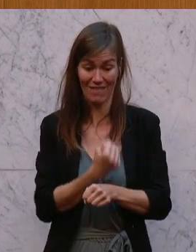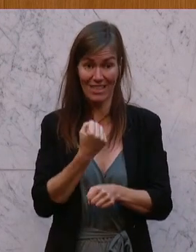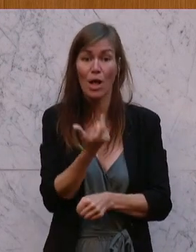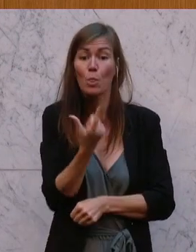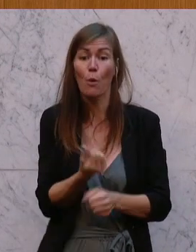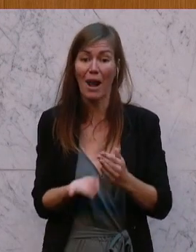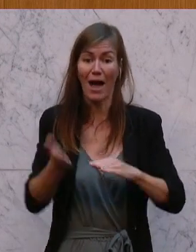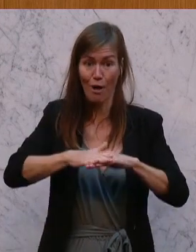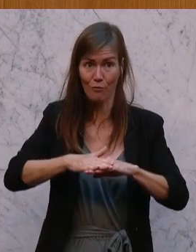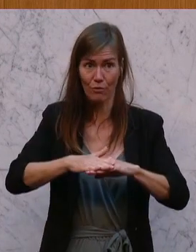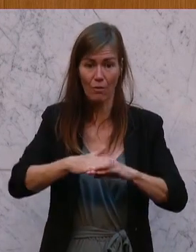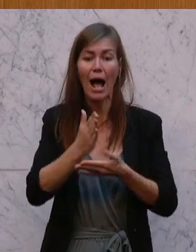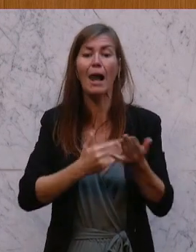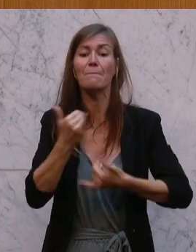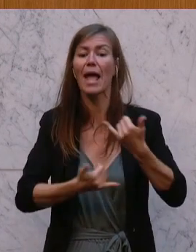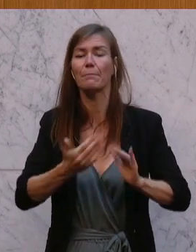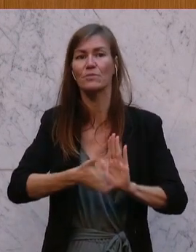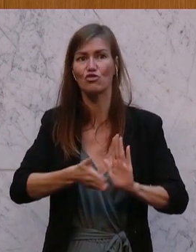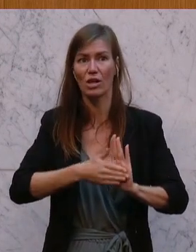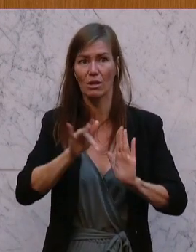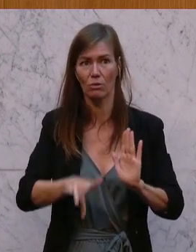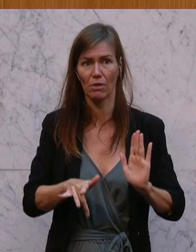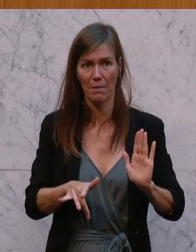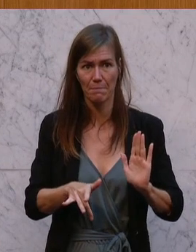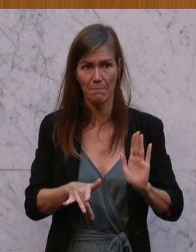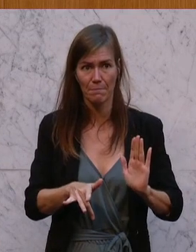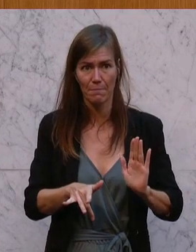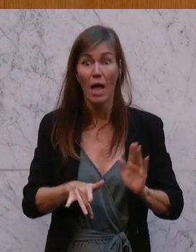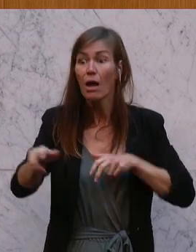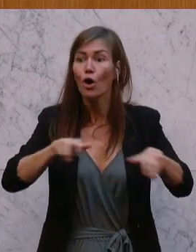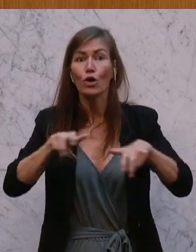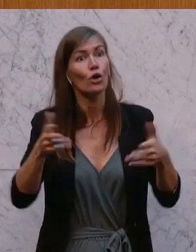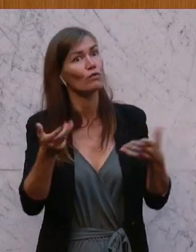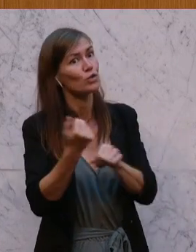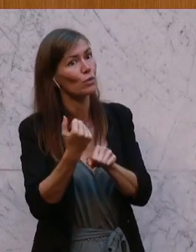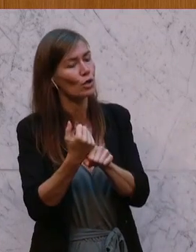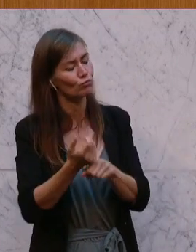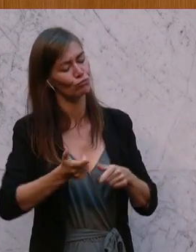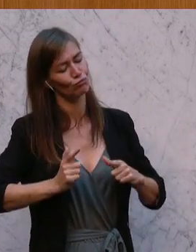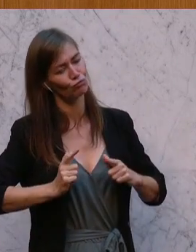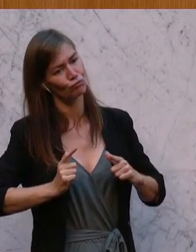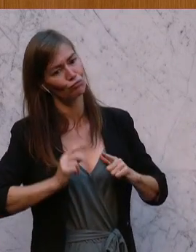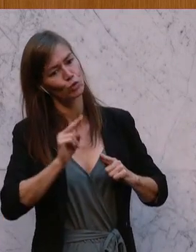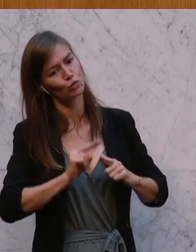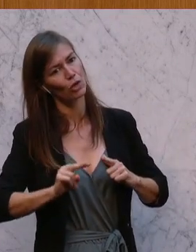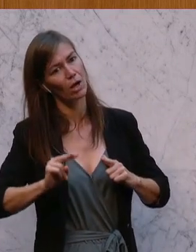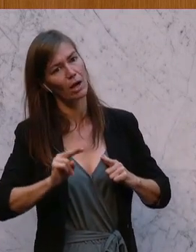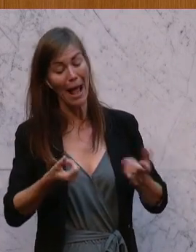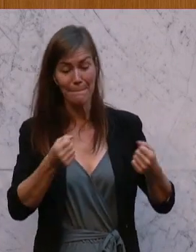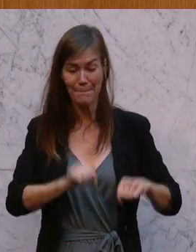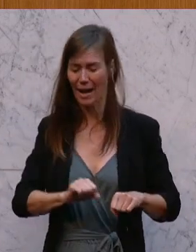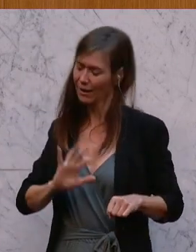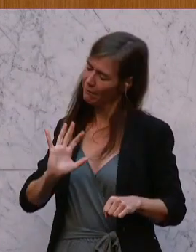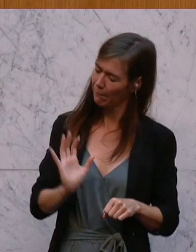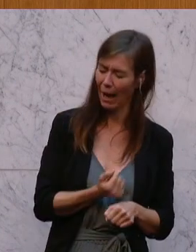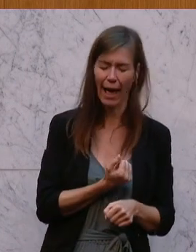Halbjahreszahlen liegen vor. Die verdoppeln sich die Gewinne. Und die Regierung schaut zu. Da verdienen sich die Banken